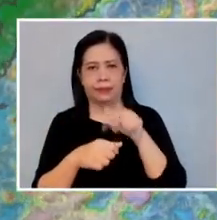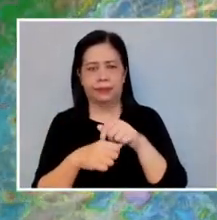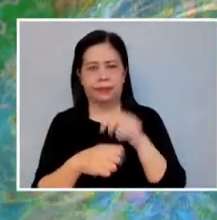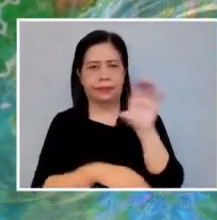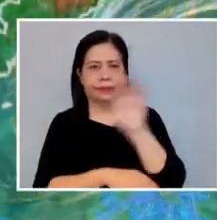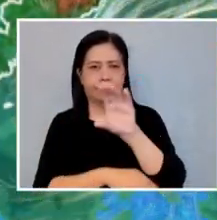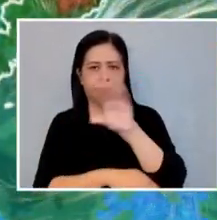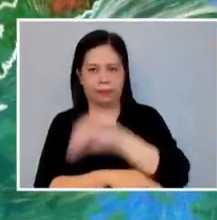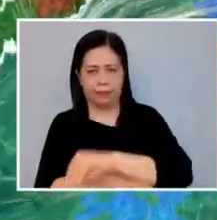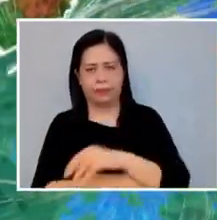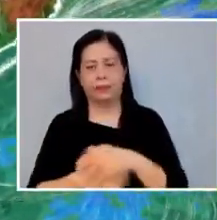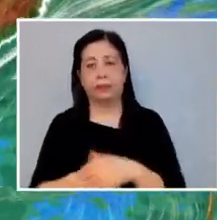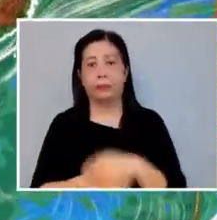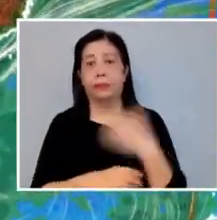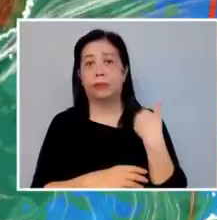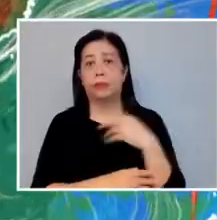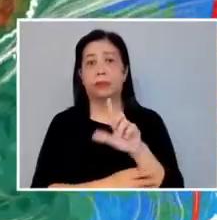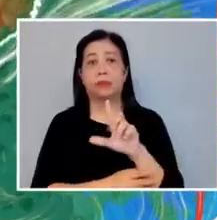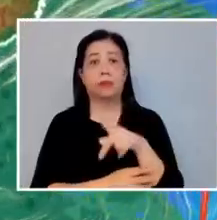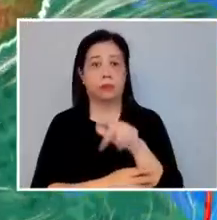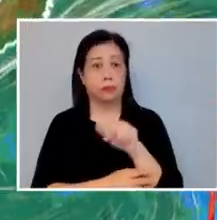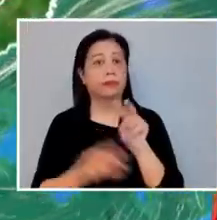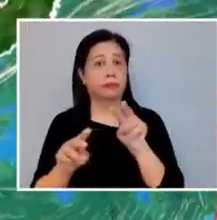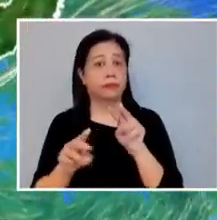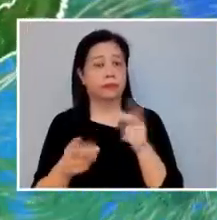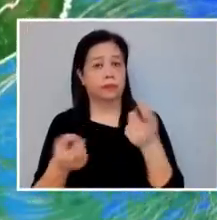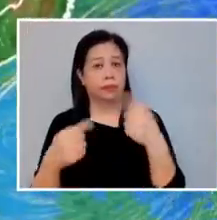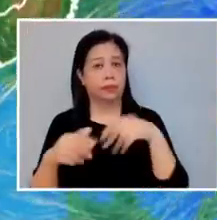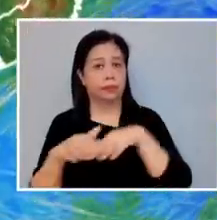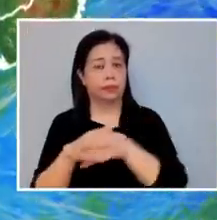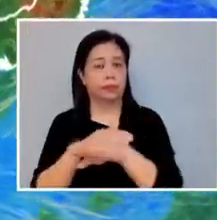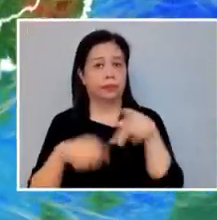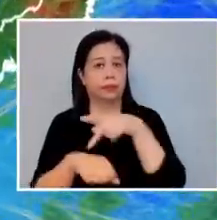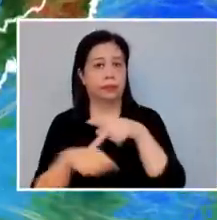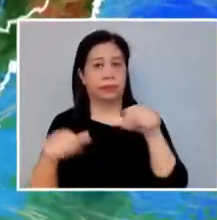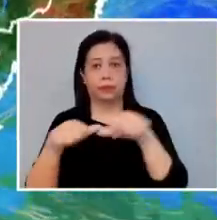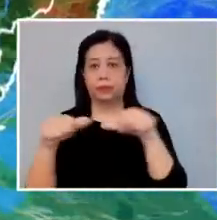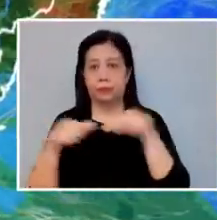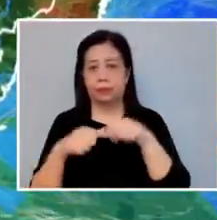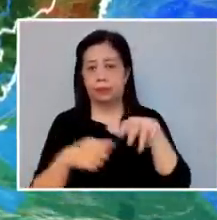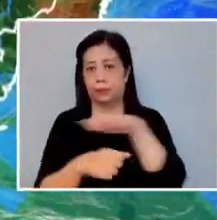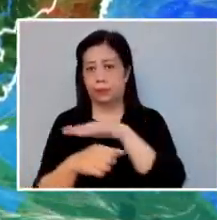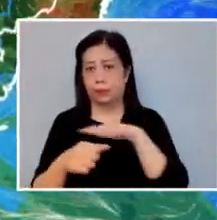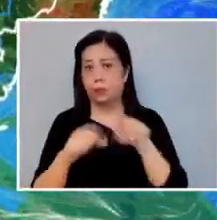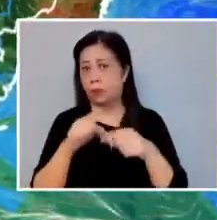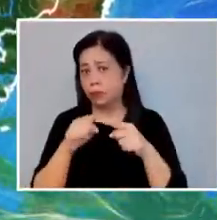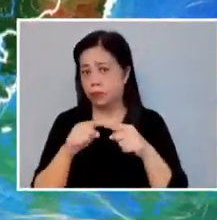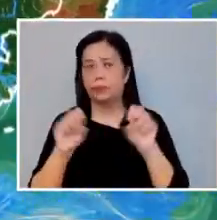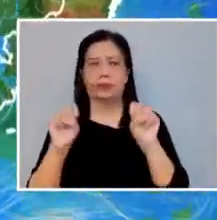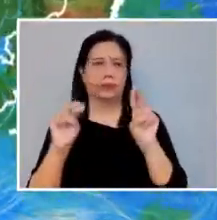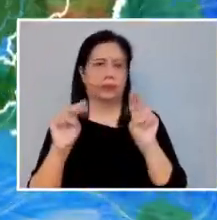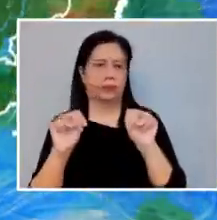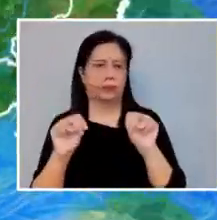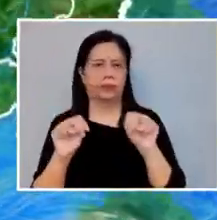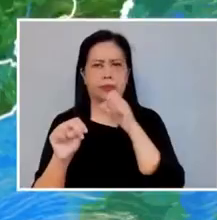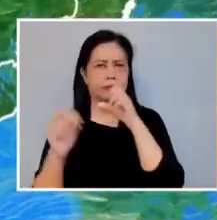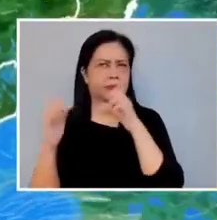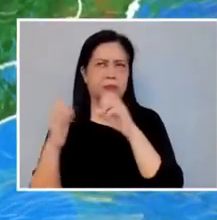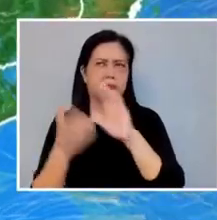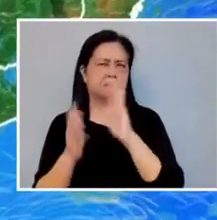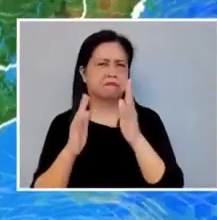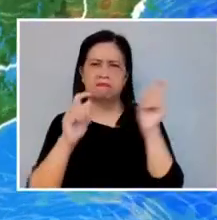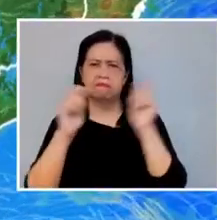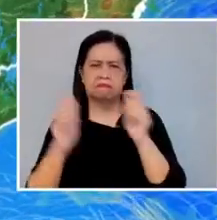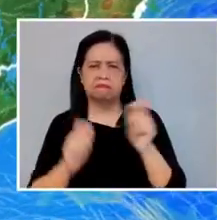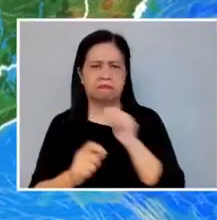gabi. May low-pressure area na nakikitang papasok sa Philippine Area of Responsibility sa linggo. Hindi po ito inaasang magiging bagyo